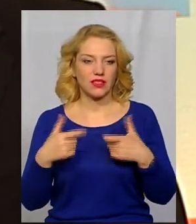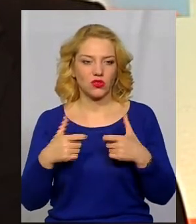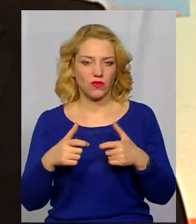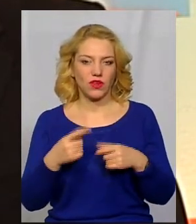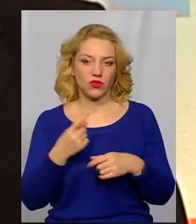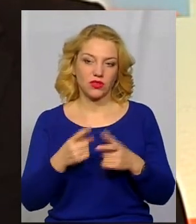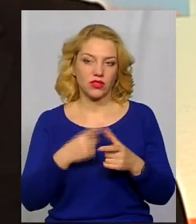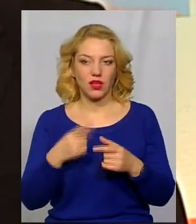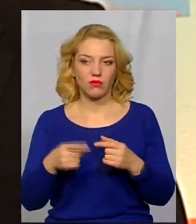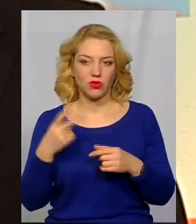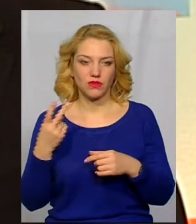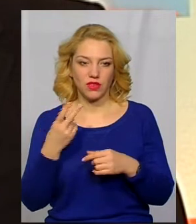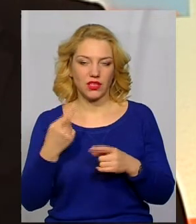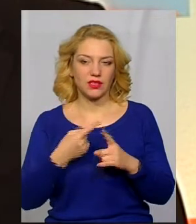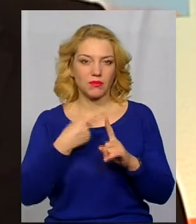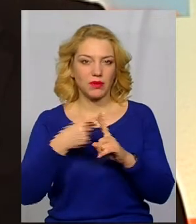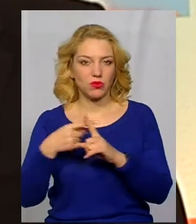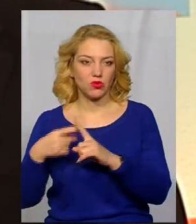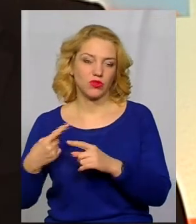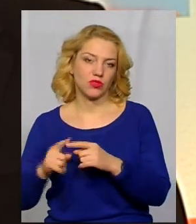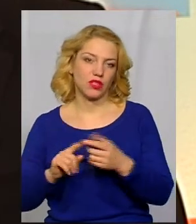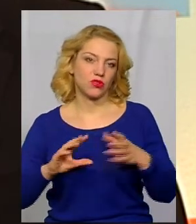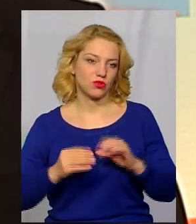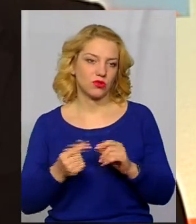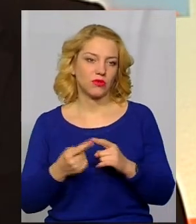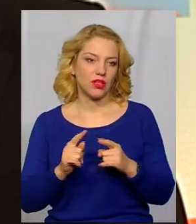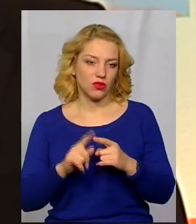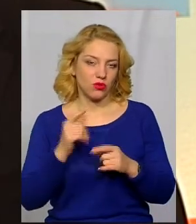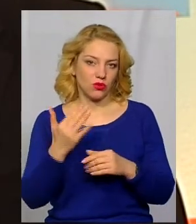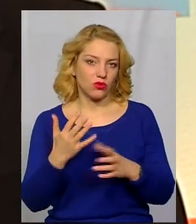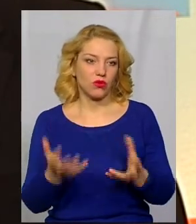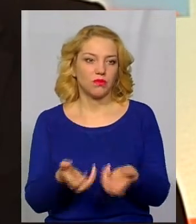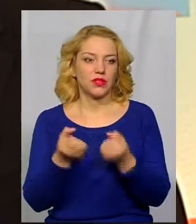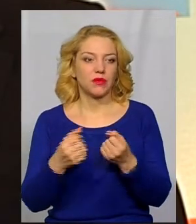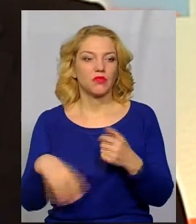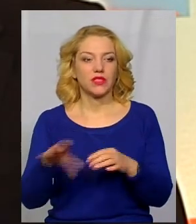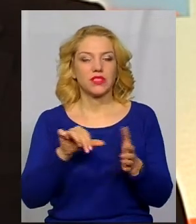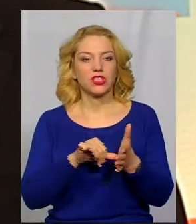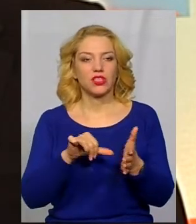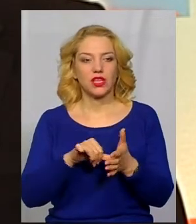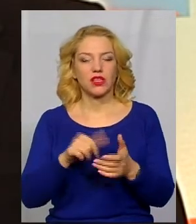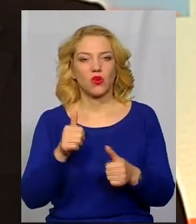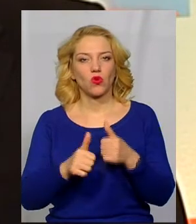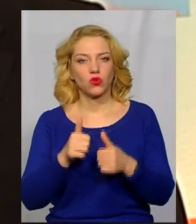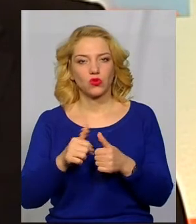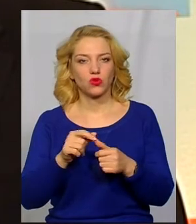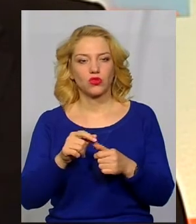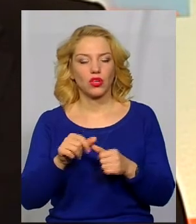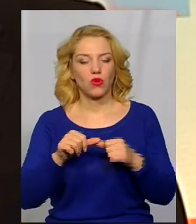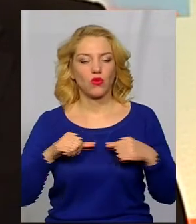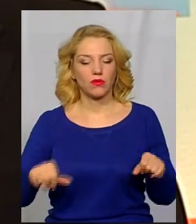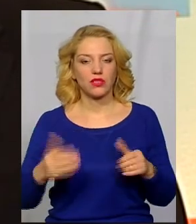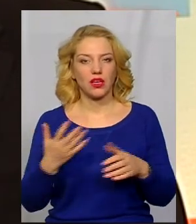два, це приплюсовується до цієї суми. Тому, в принципі, його підтримали всі члени конкурсної комісії. Він, як мінімум,